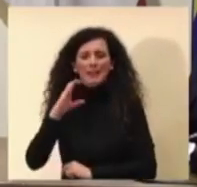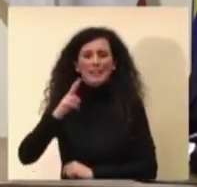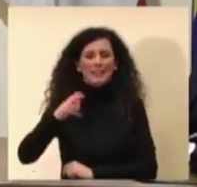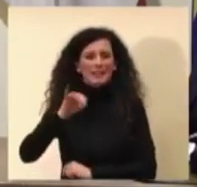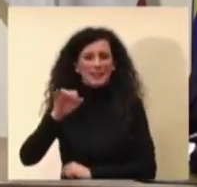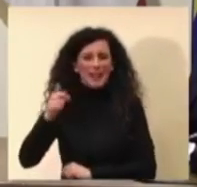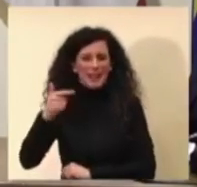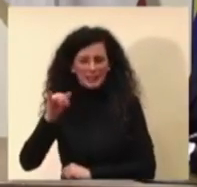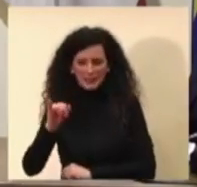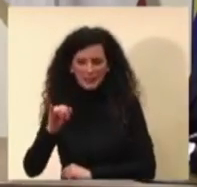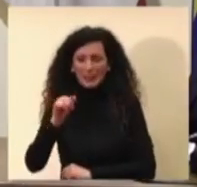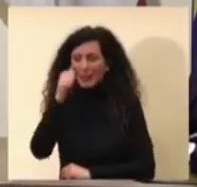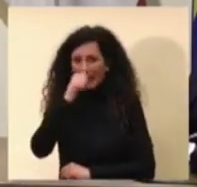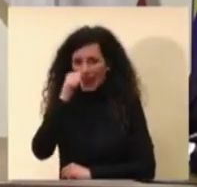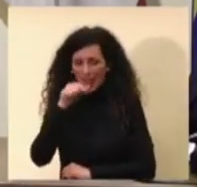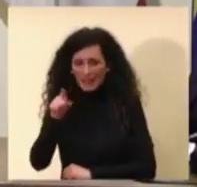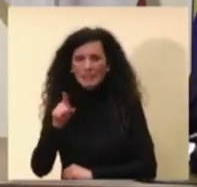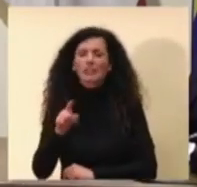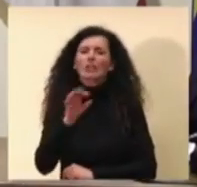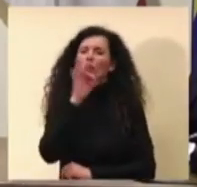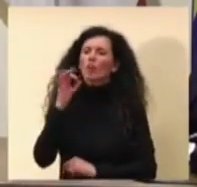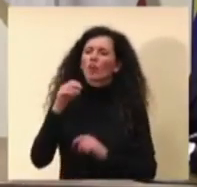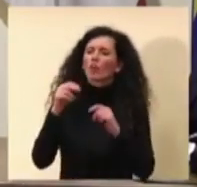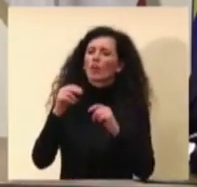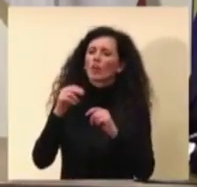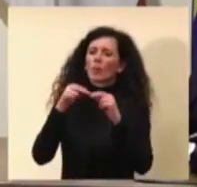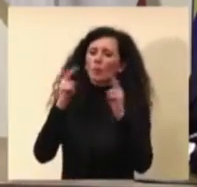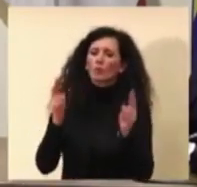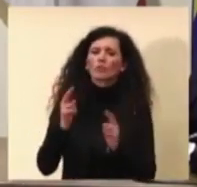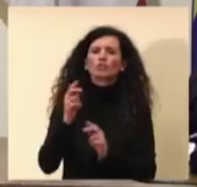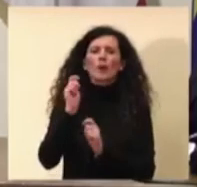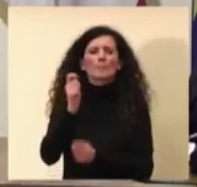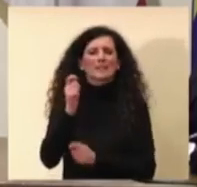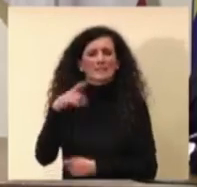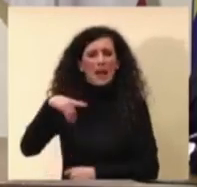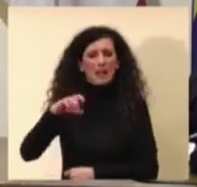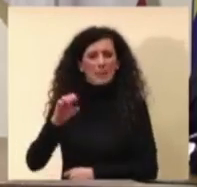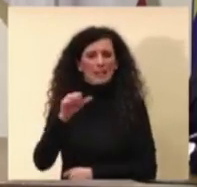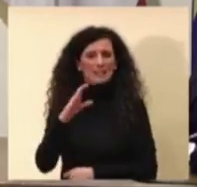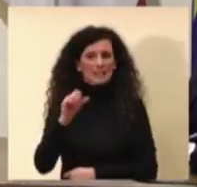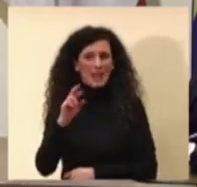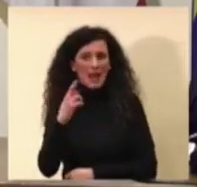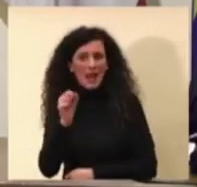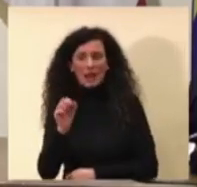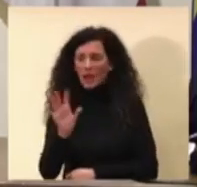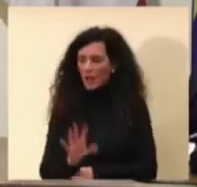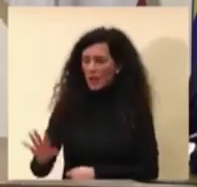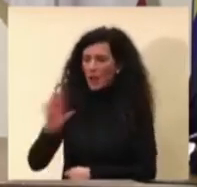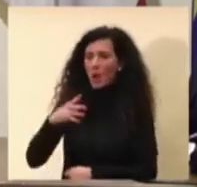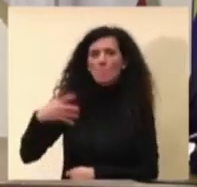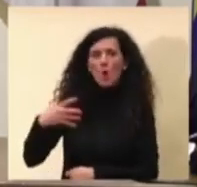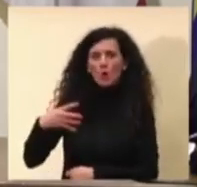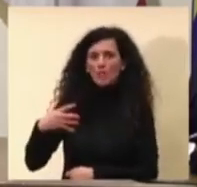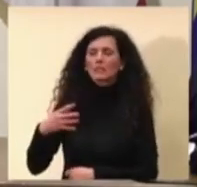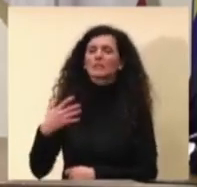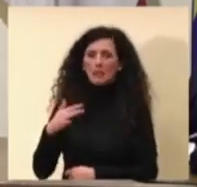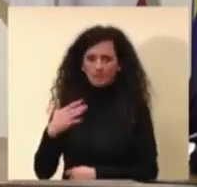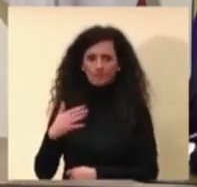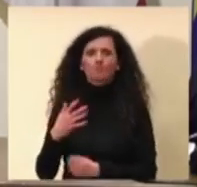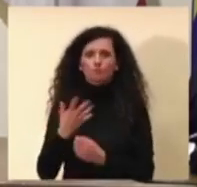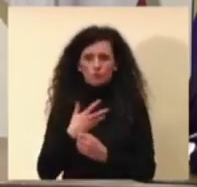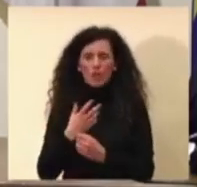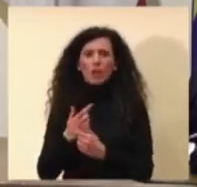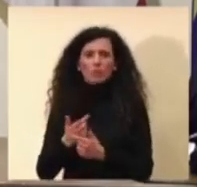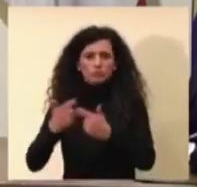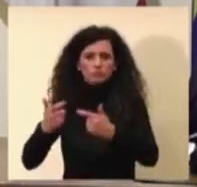la costa del Molise si sono state particolarmente colpite sapete tutti che in provincia